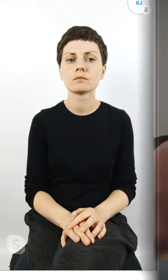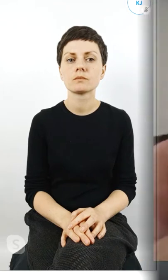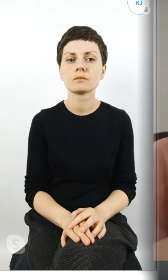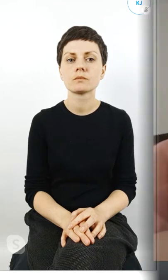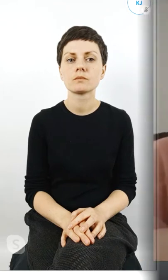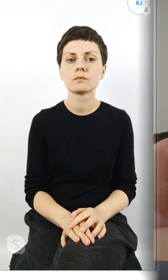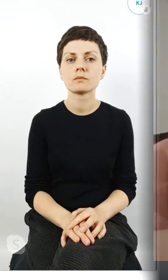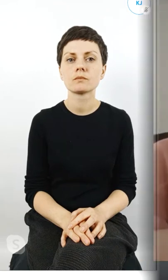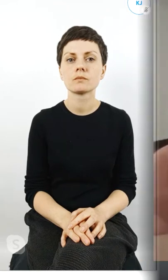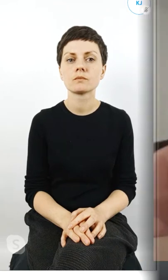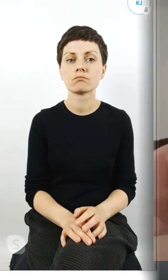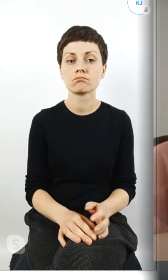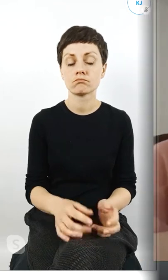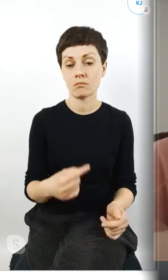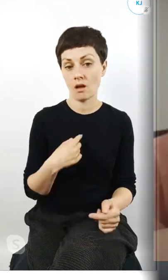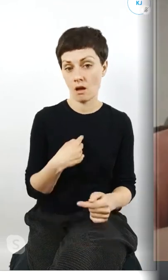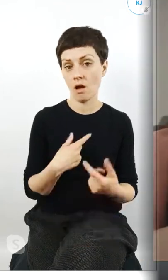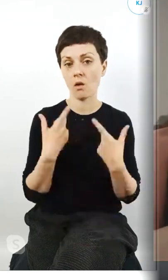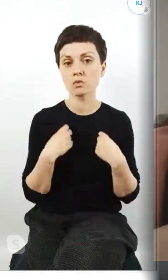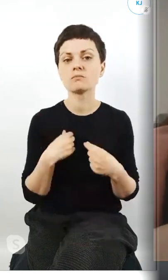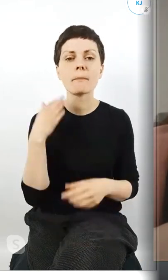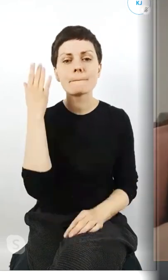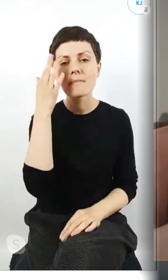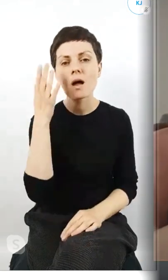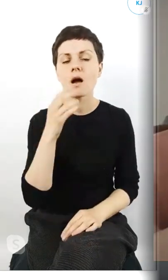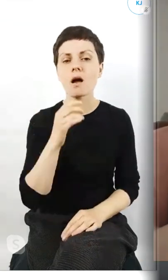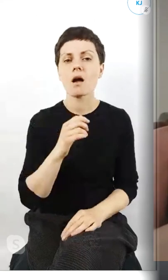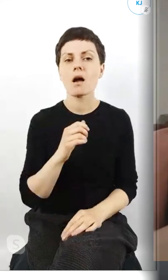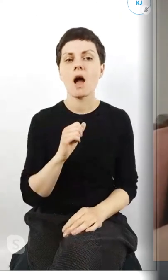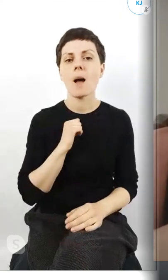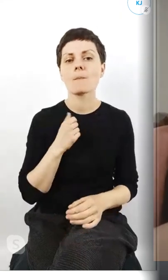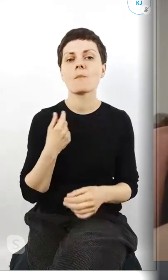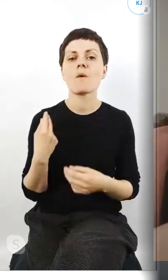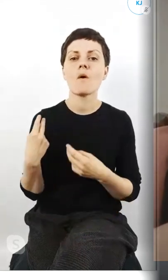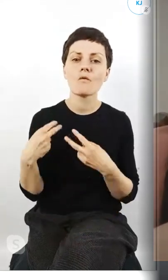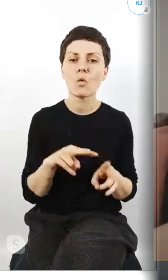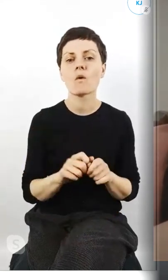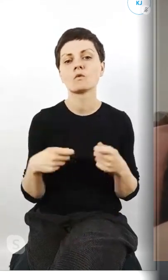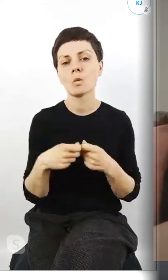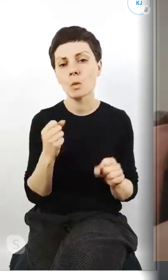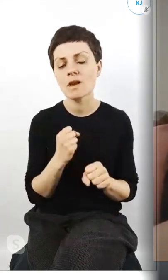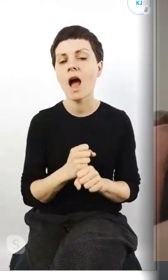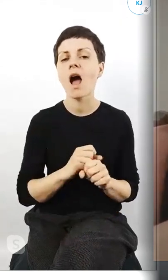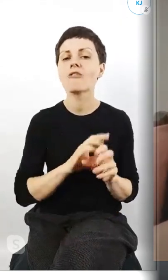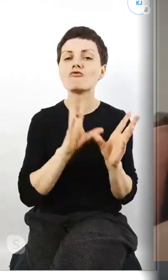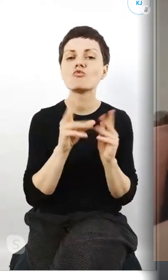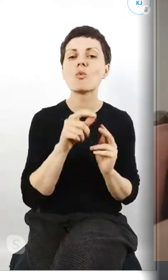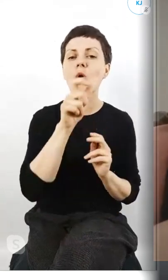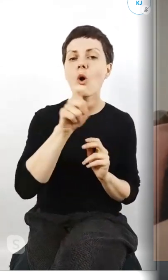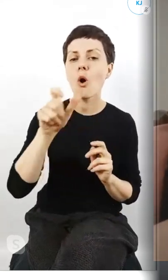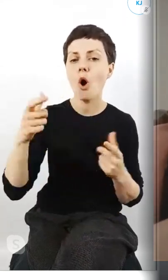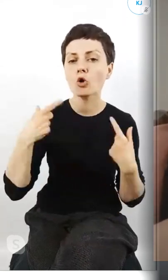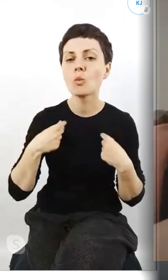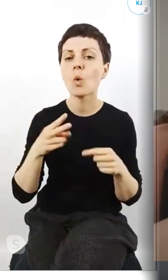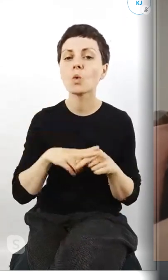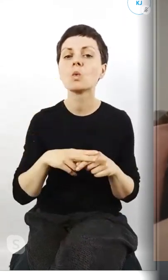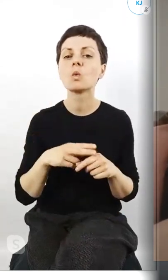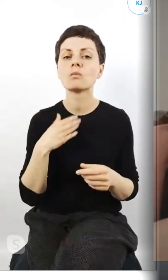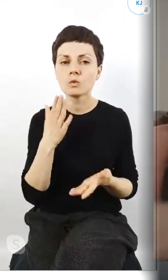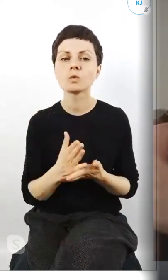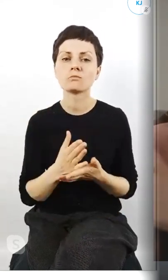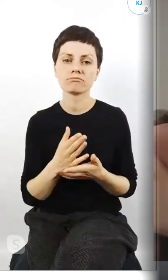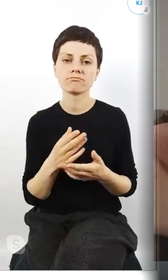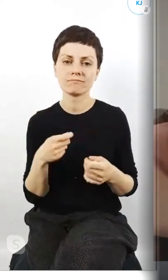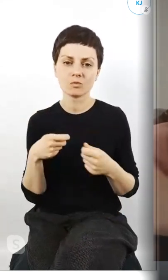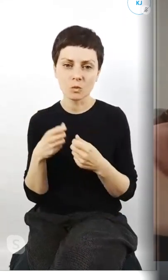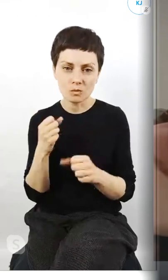ja ja ja osobiście marzę o tym żeby wrócić już do współpracy ze wszystkimi osobami z którymi miałam wcześniej do czynienia i